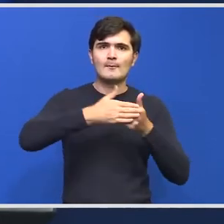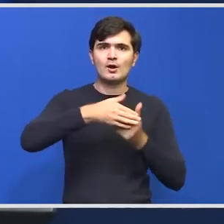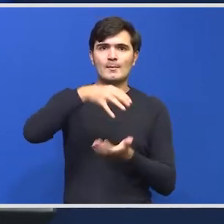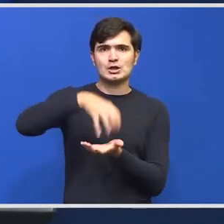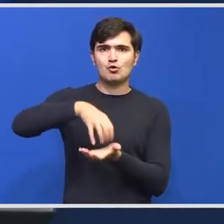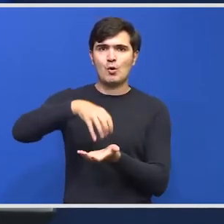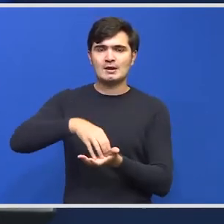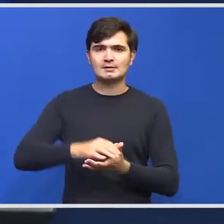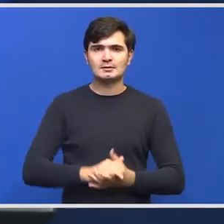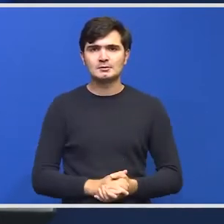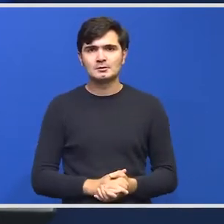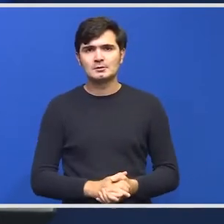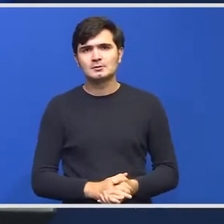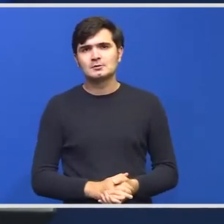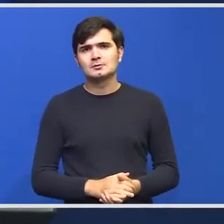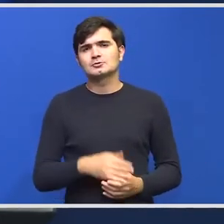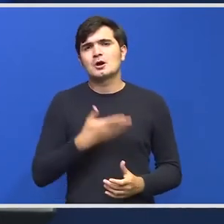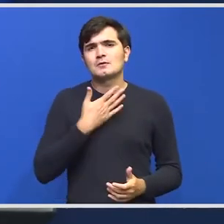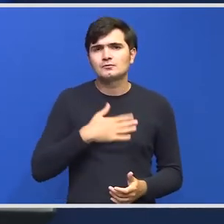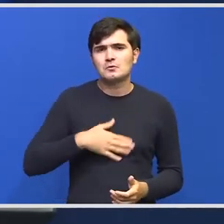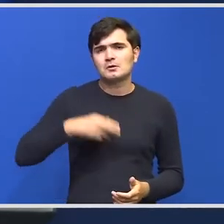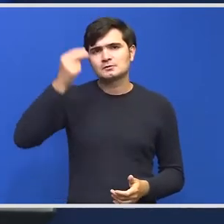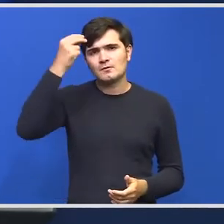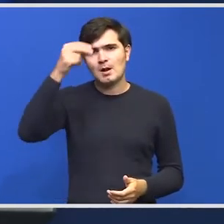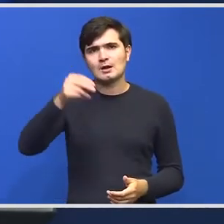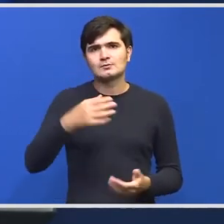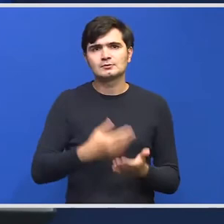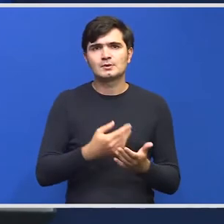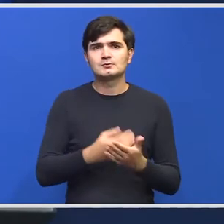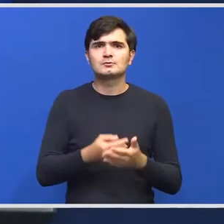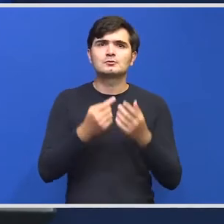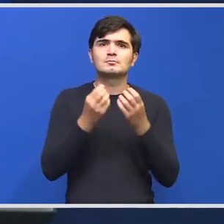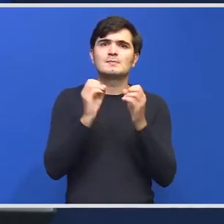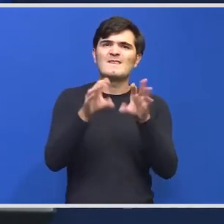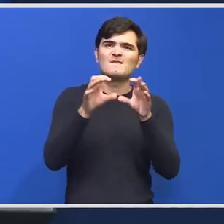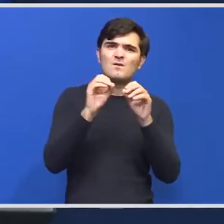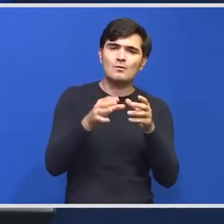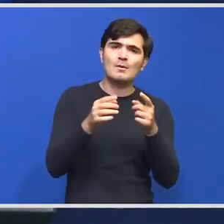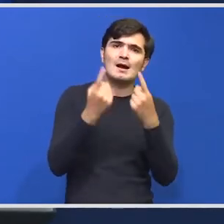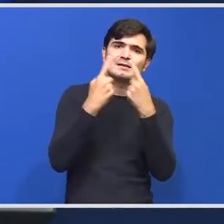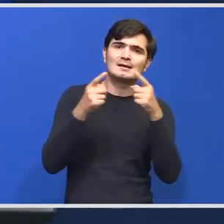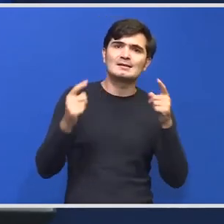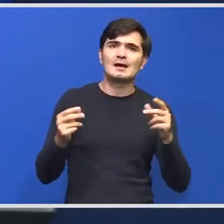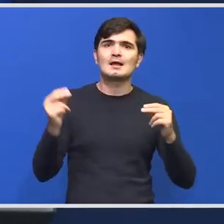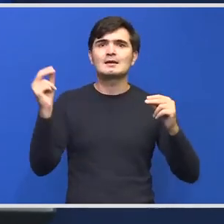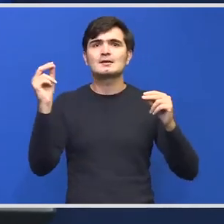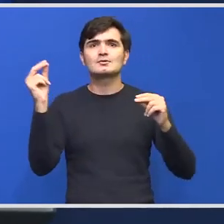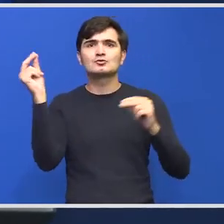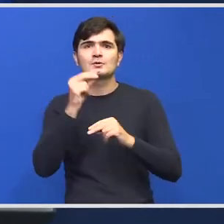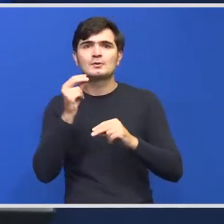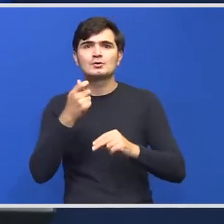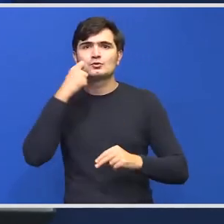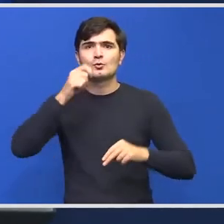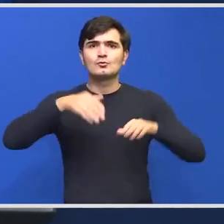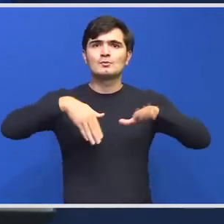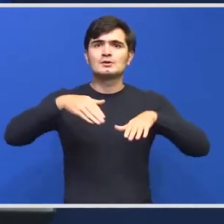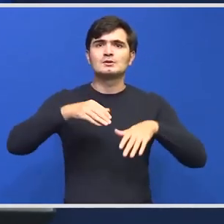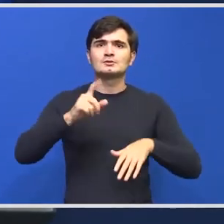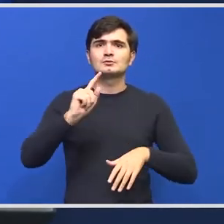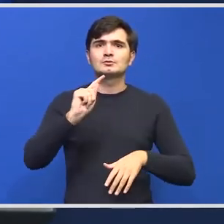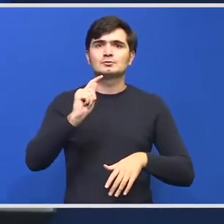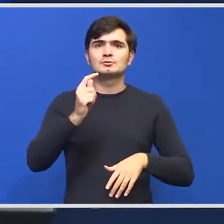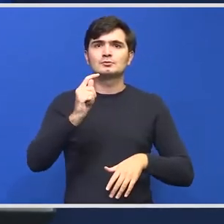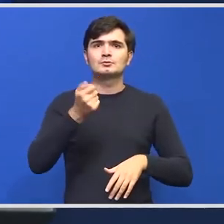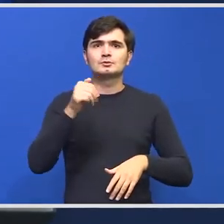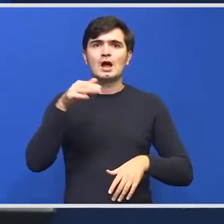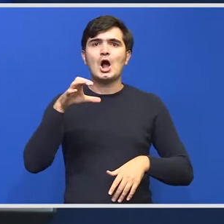mai doresc să vă anunț că pentru detalii și informații suplimentare domnul ministru Tanțoș Borna va